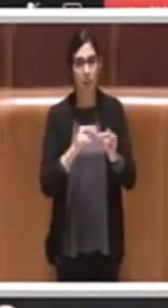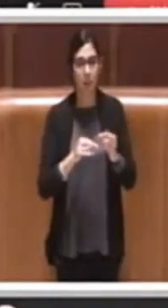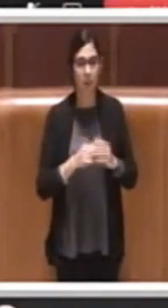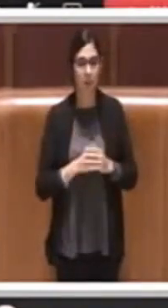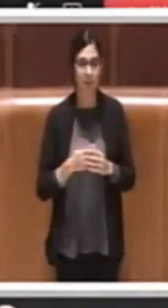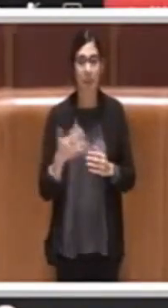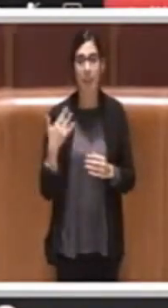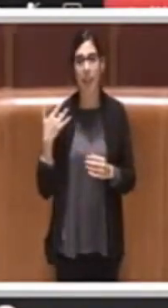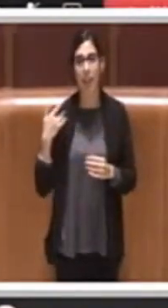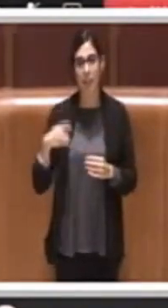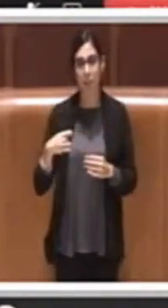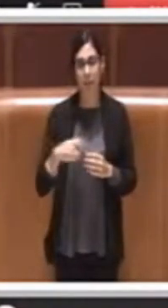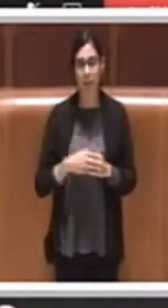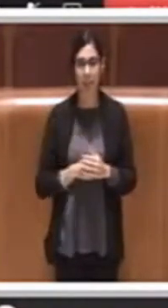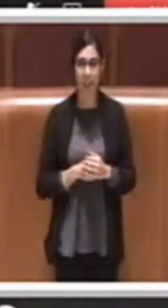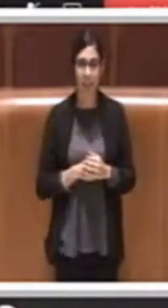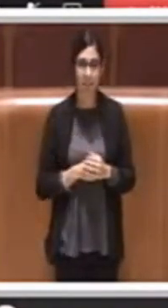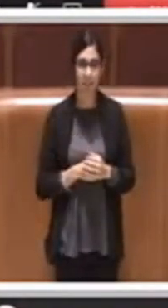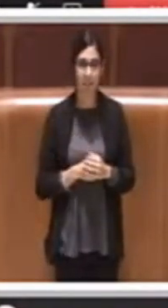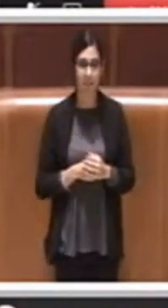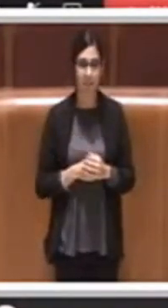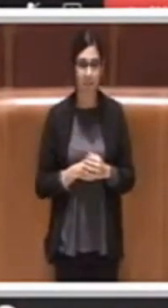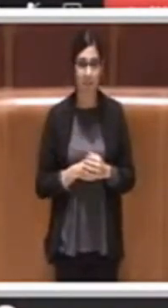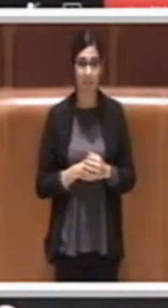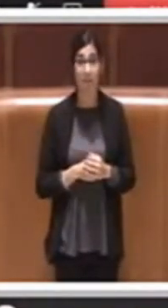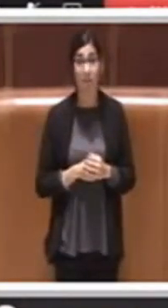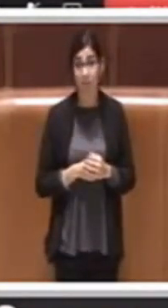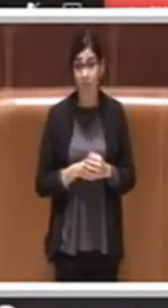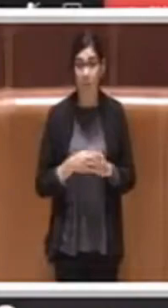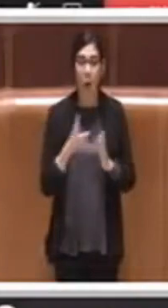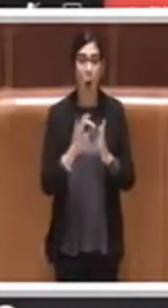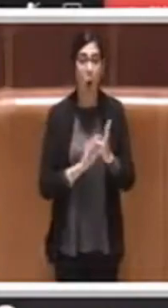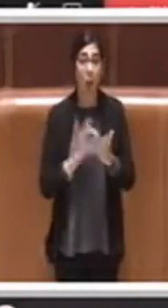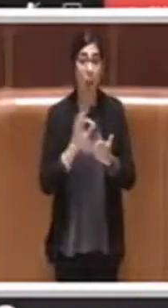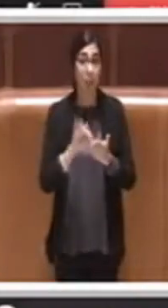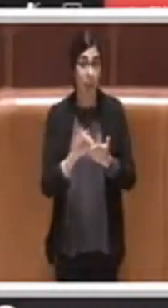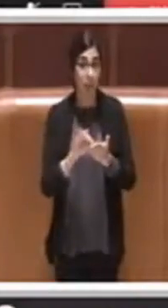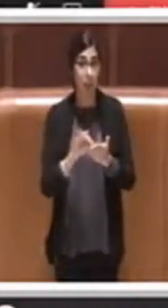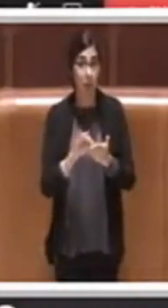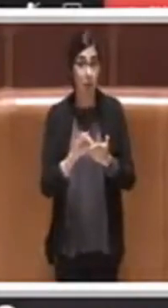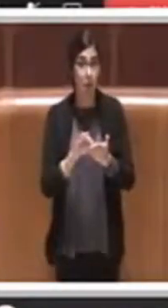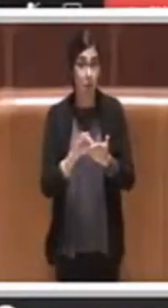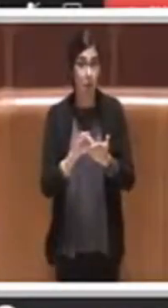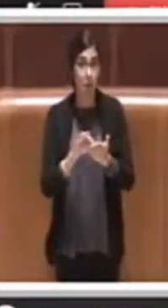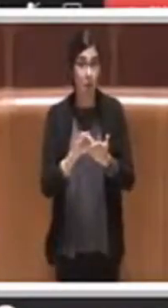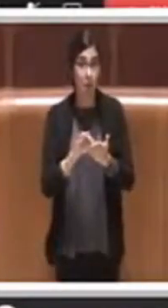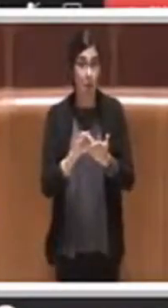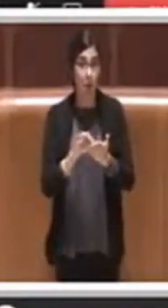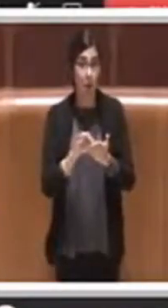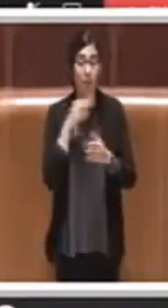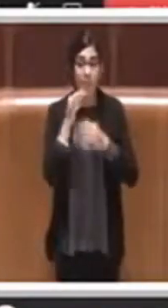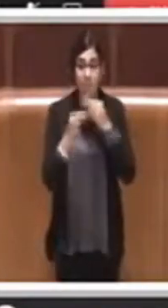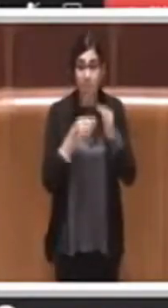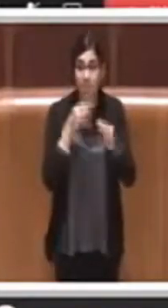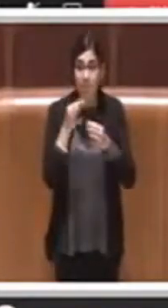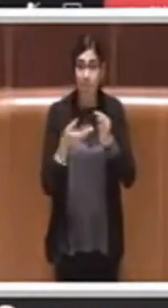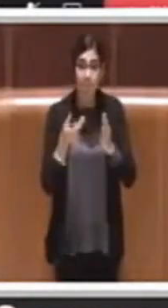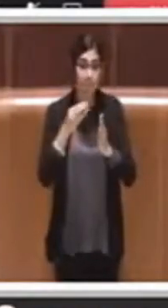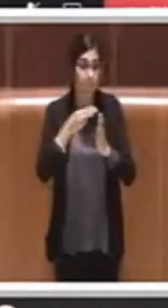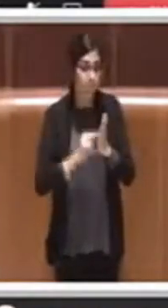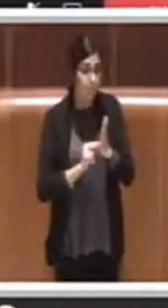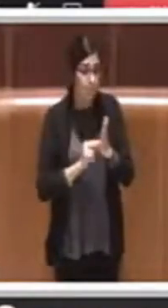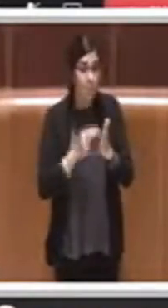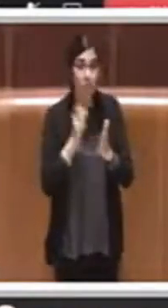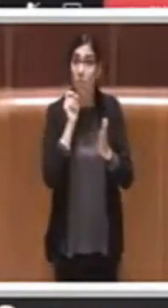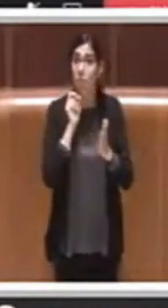Grazie Presidente, se questo ordine del giorno fosse stato improntato indicando magari delle azioni che si